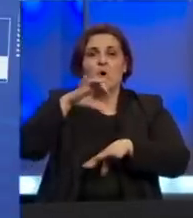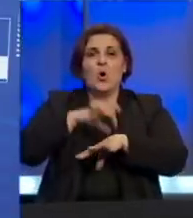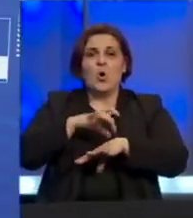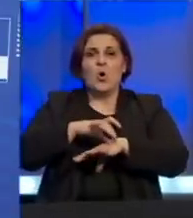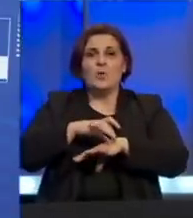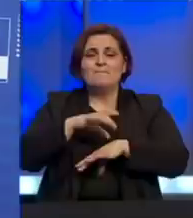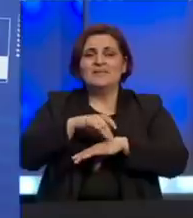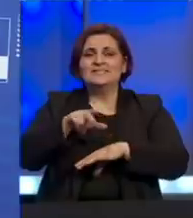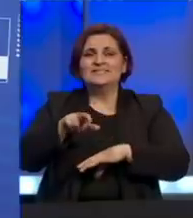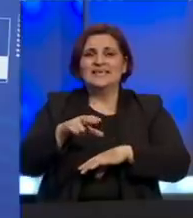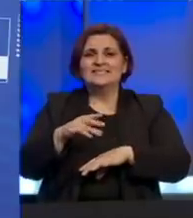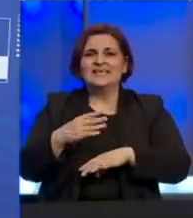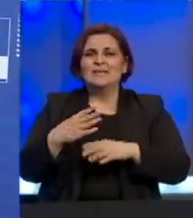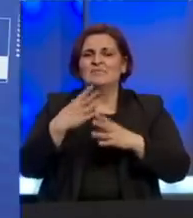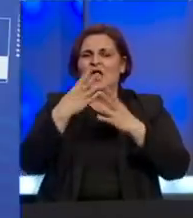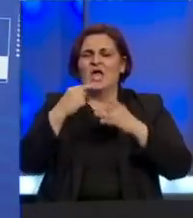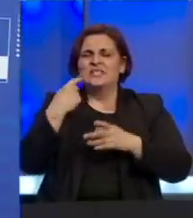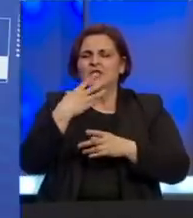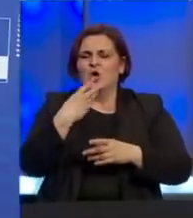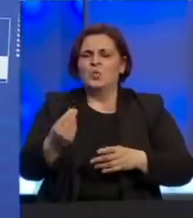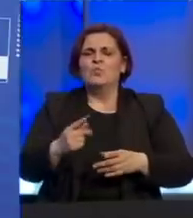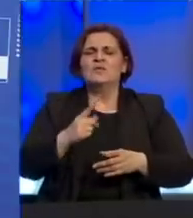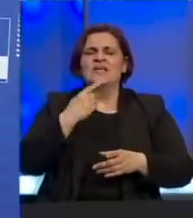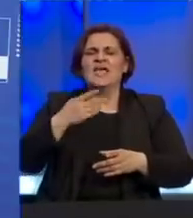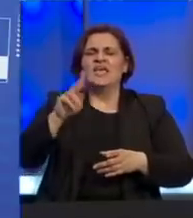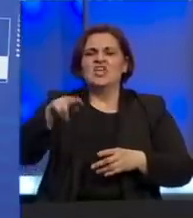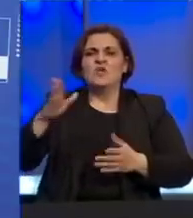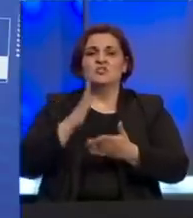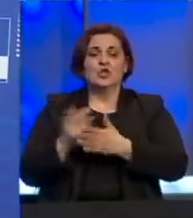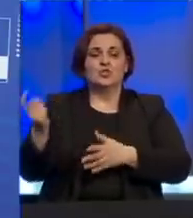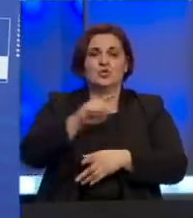i medicinskih sestara iz rumunjske i norveške biti na raspolaganju u Italiji